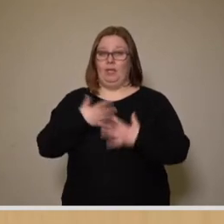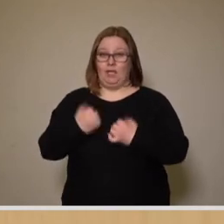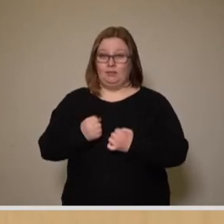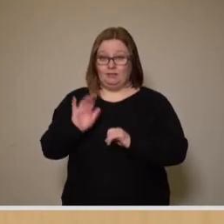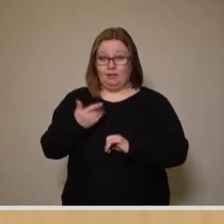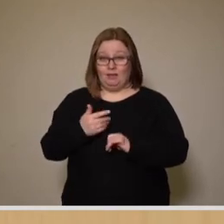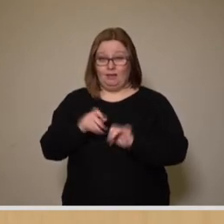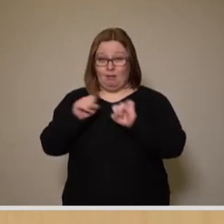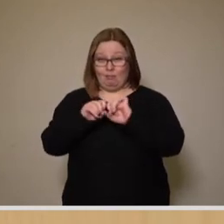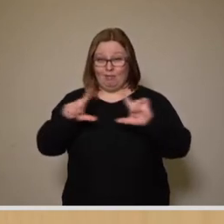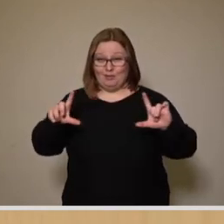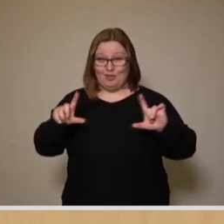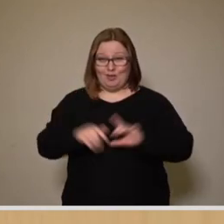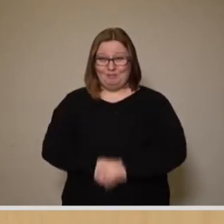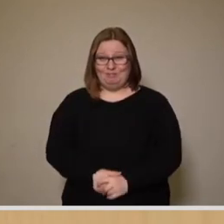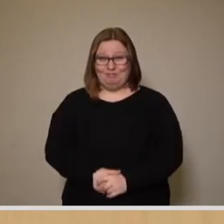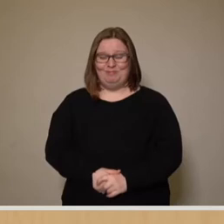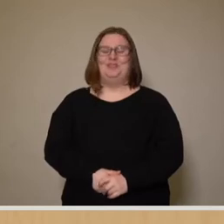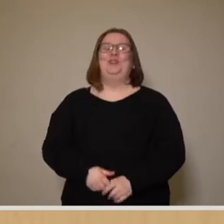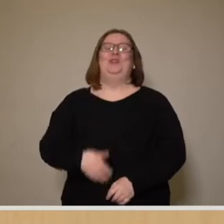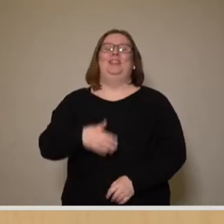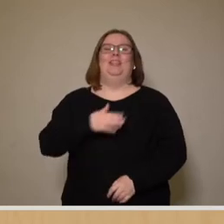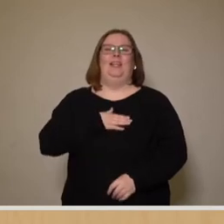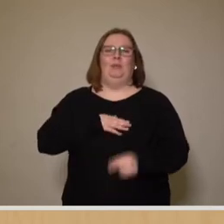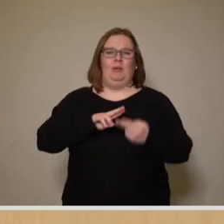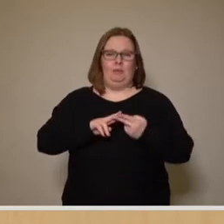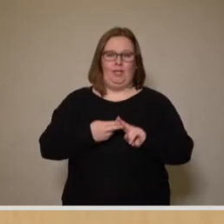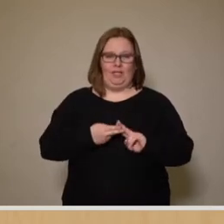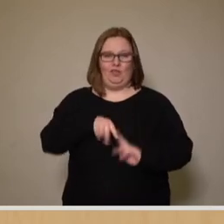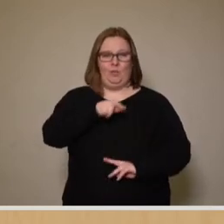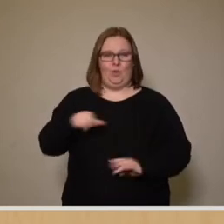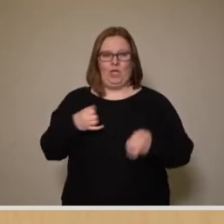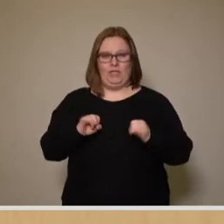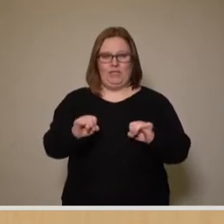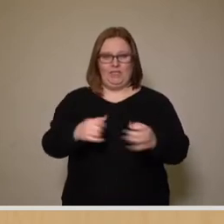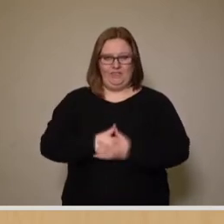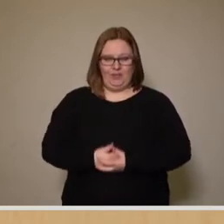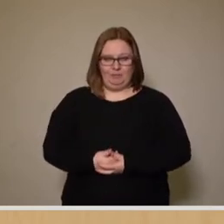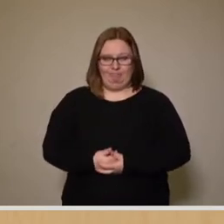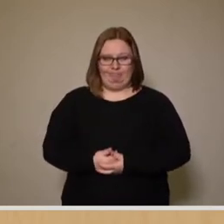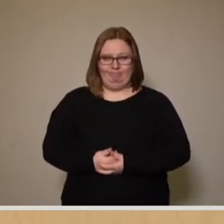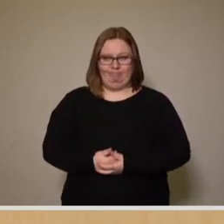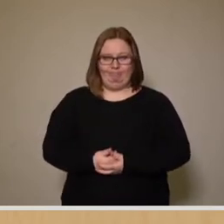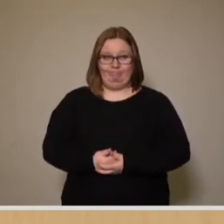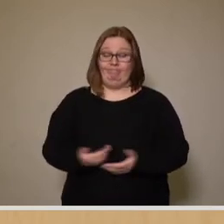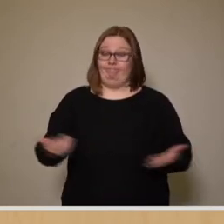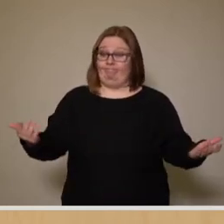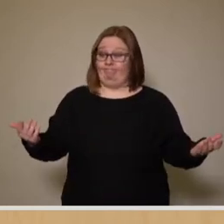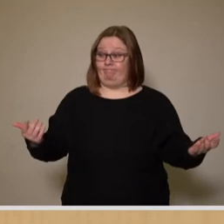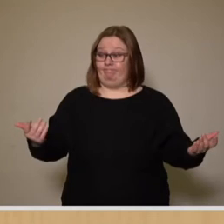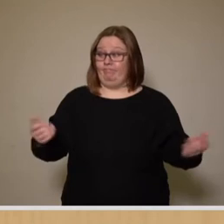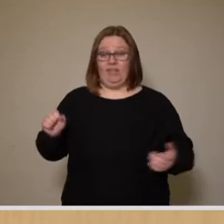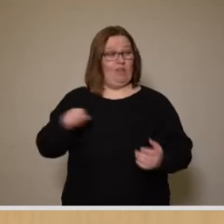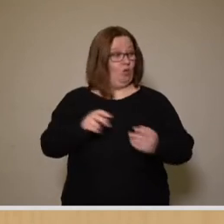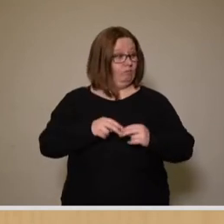am Bildschirm und liebe Mitglieder der Bürgerinitiative. Warum stehen wir